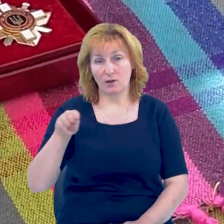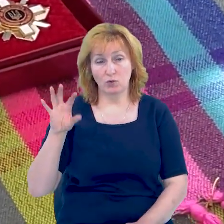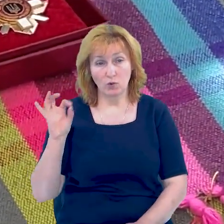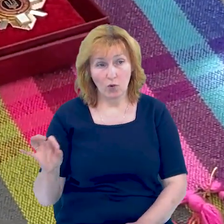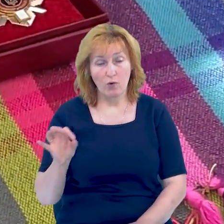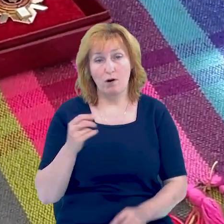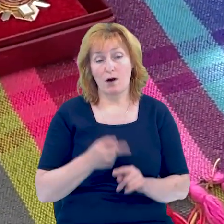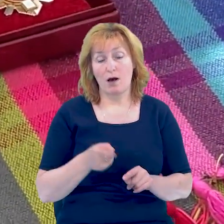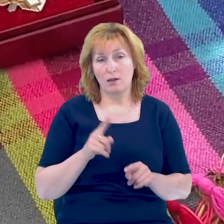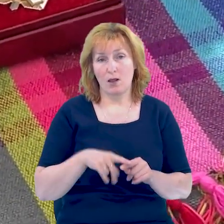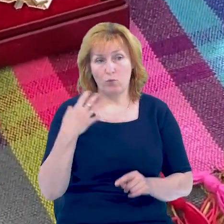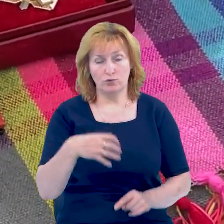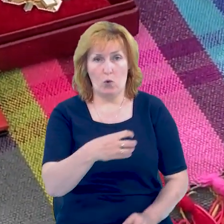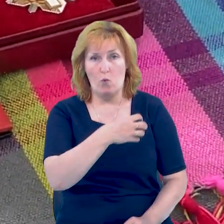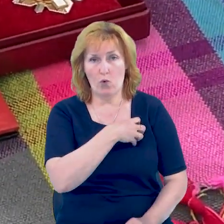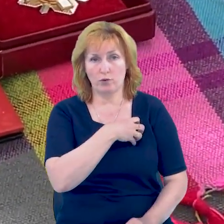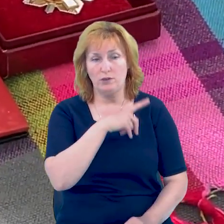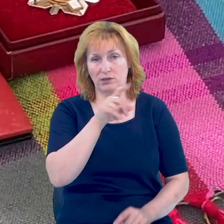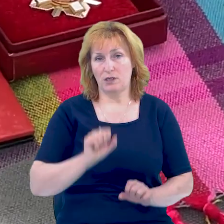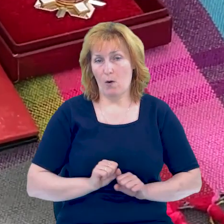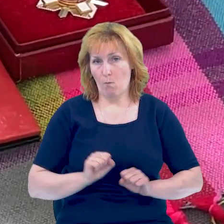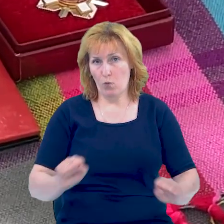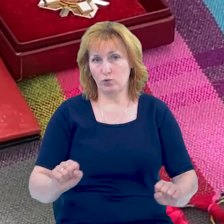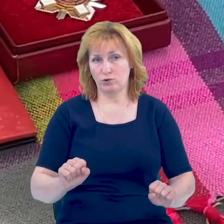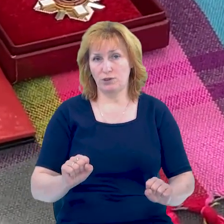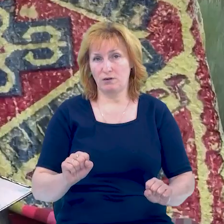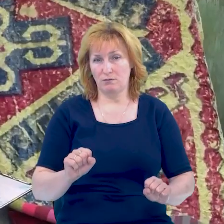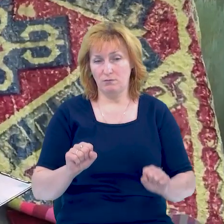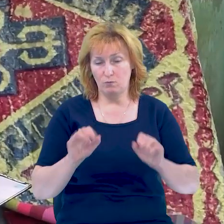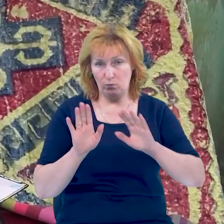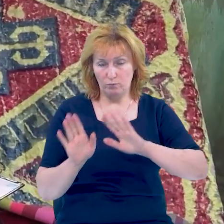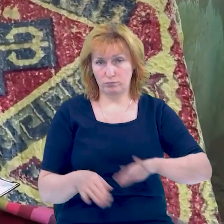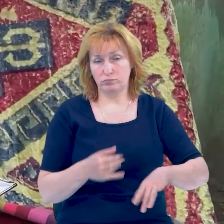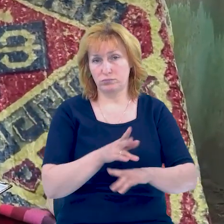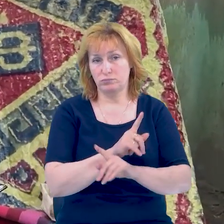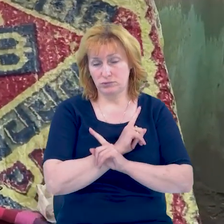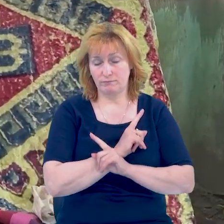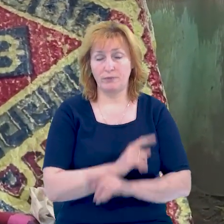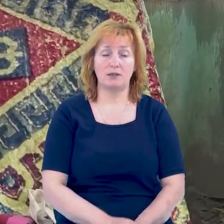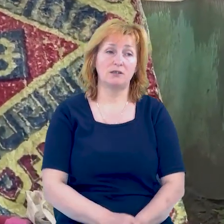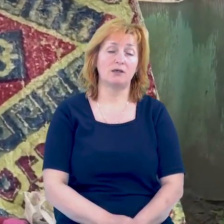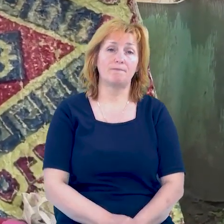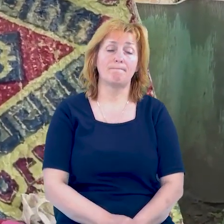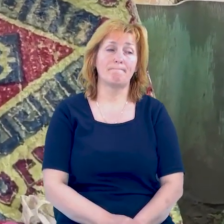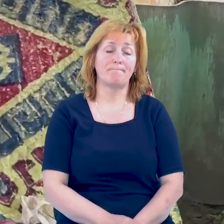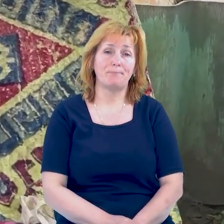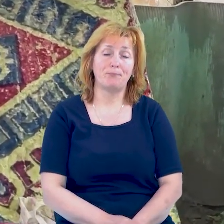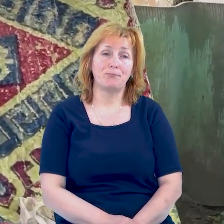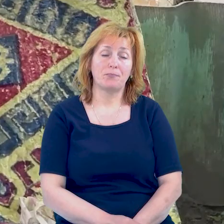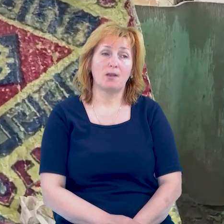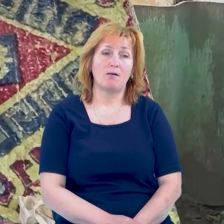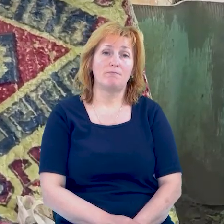А це вже орден за божність посмертно. Я не бачила її після загибелі.